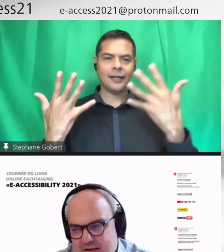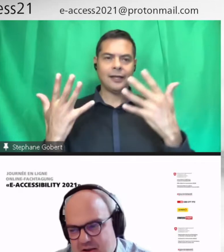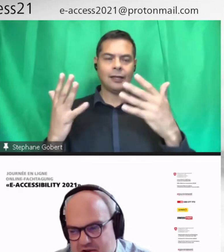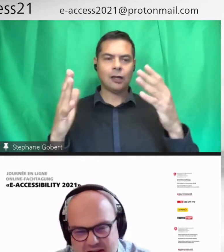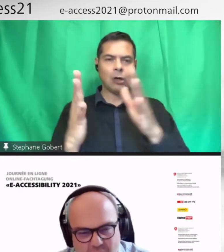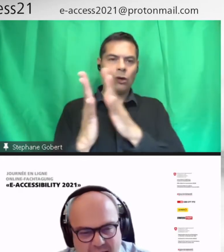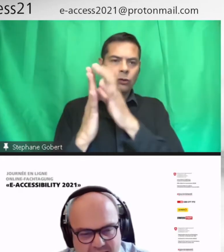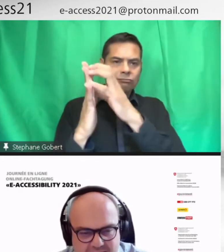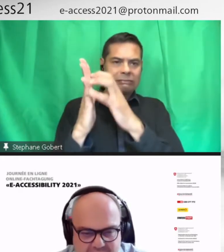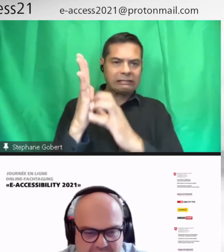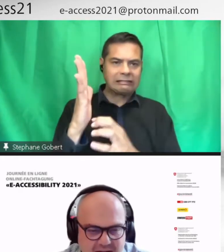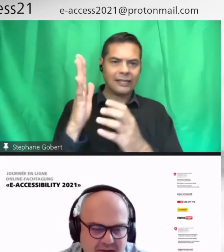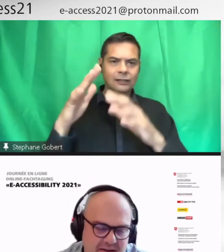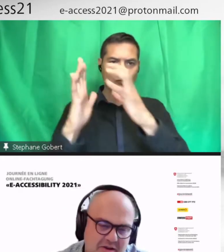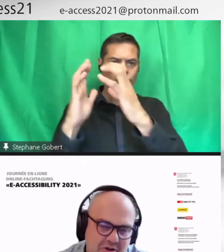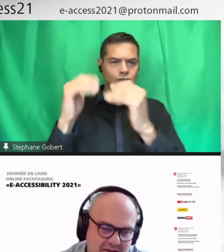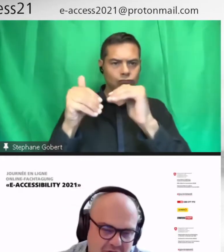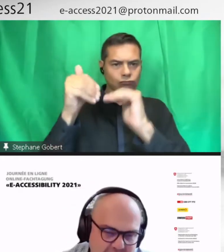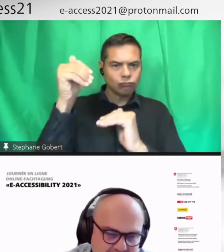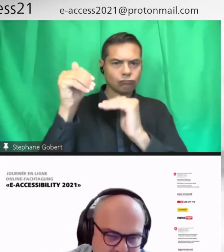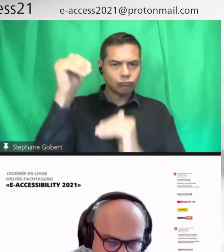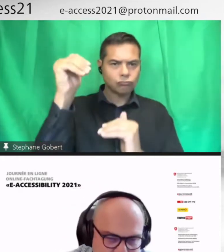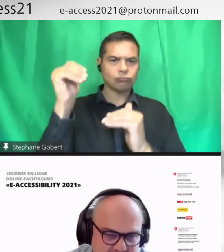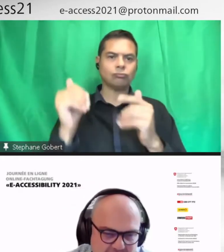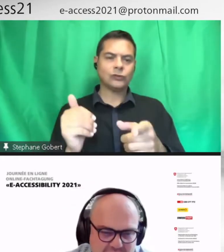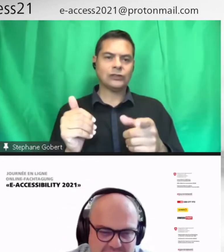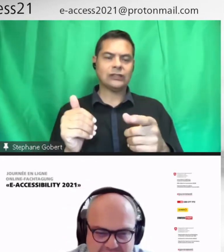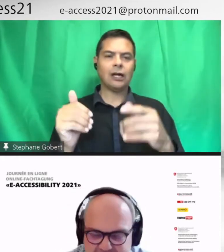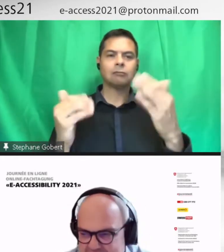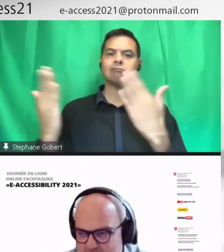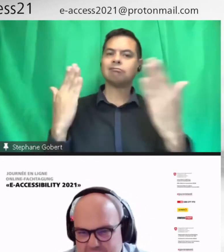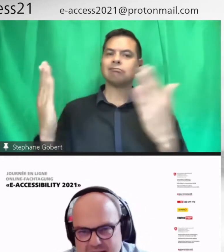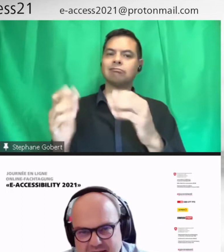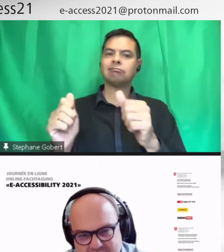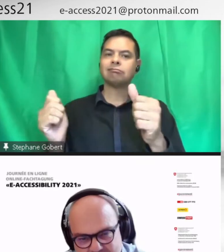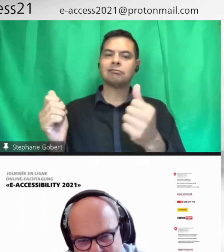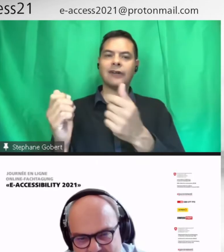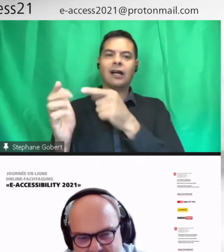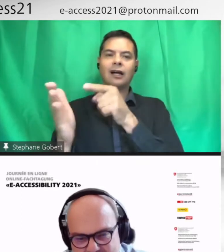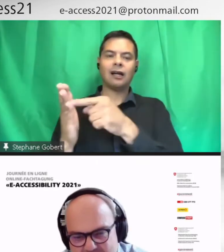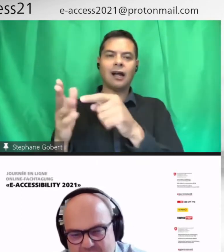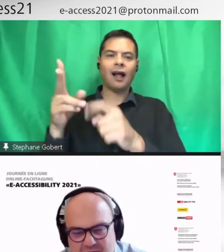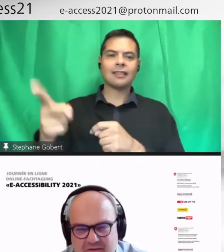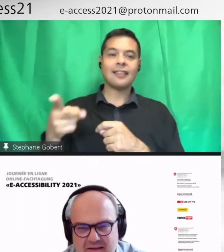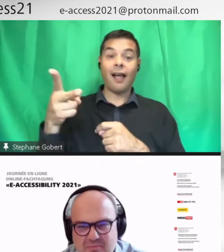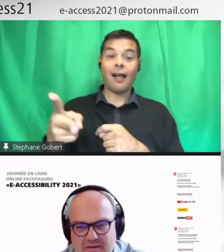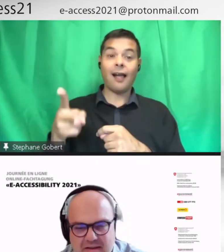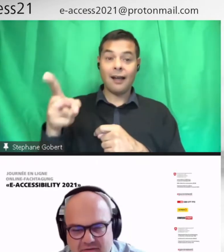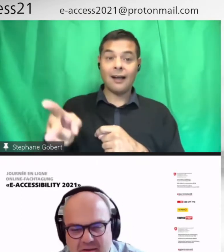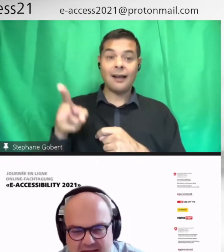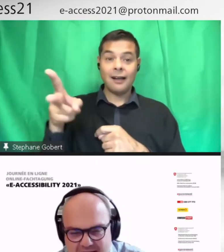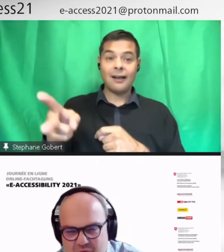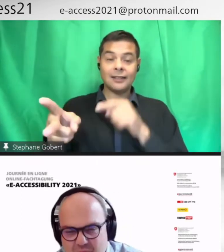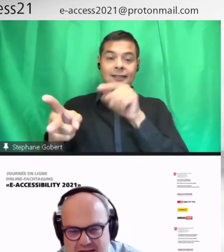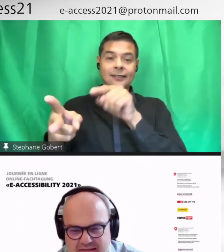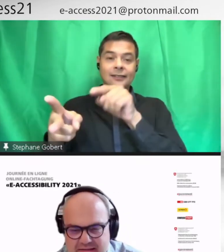Je l'ai comparé avec l'annuaire des trains. Vous le connaissez, c'était imprimé. Après, maintenant, on a des versions PDF, mais c'était